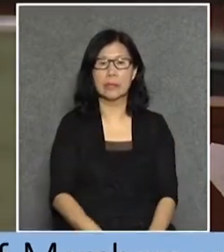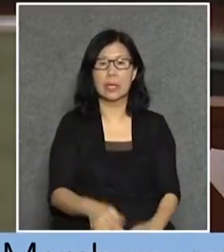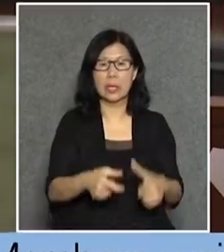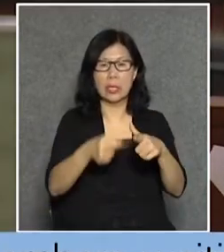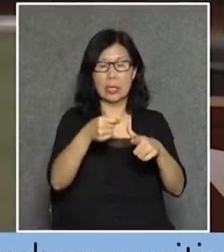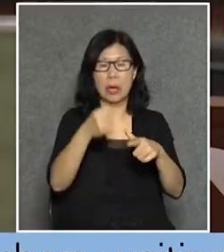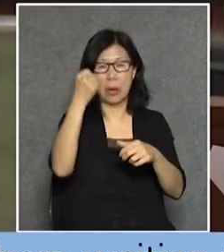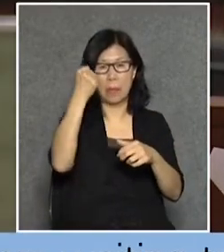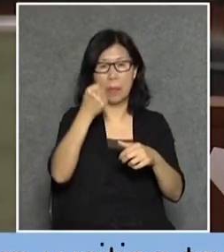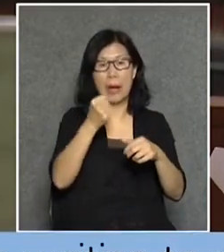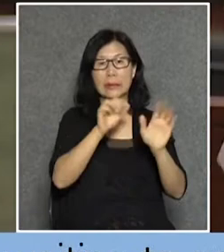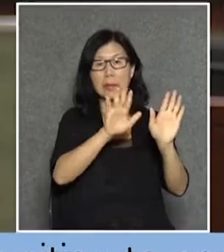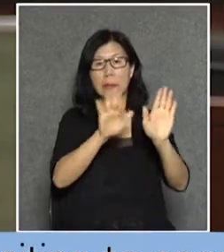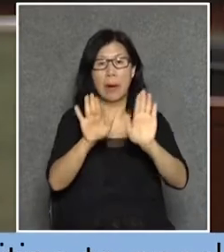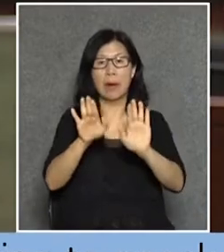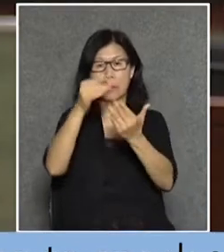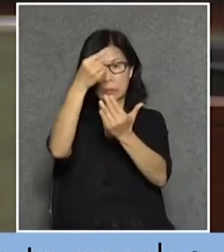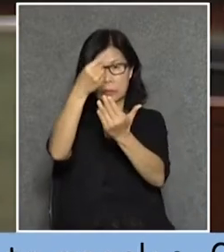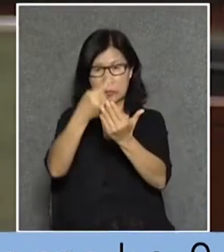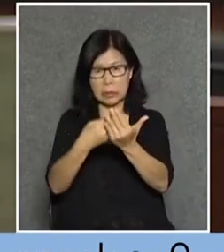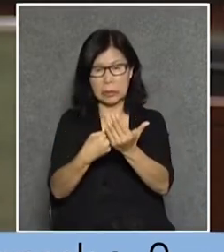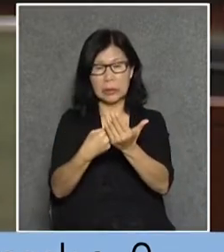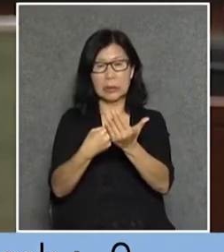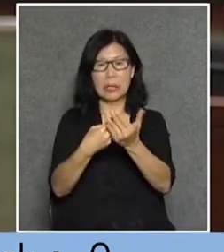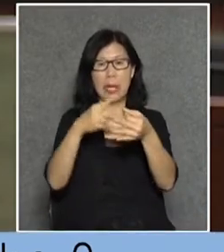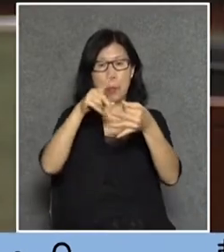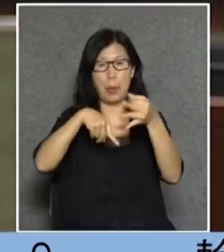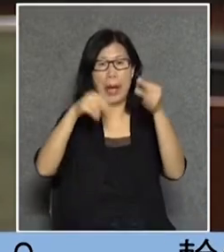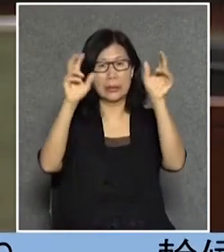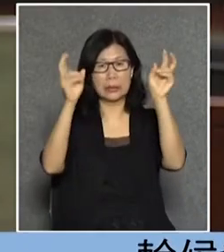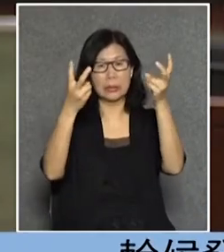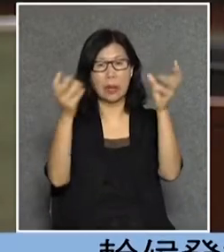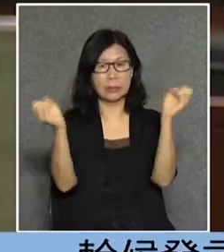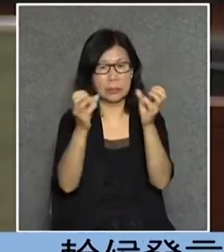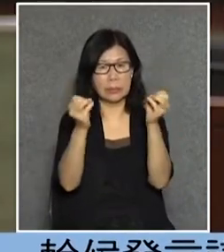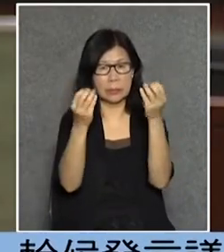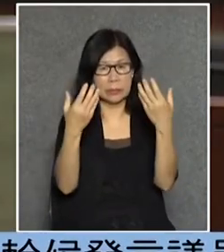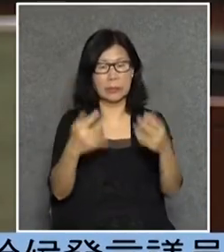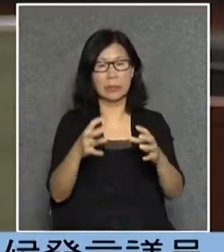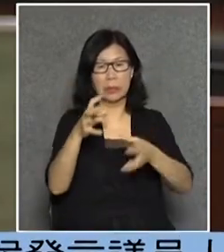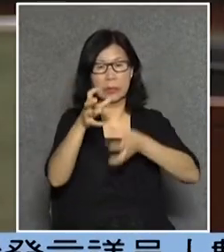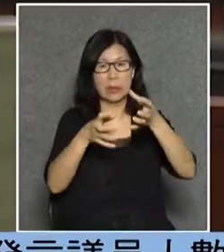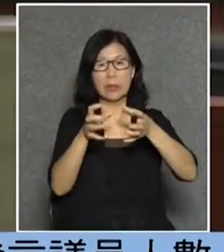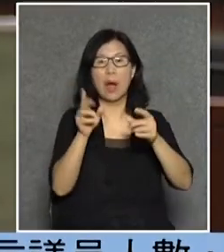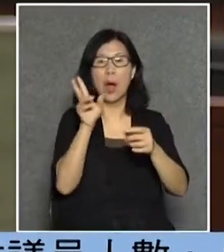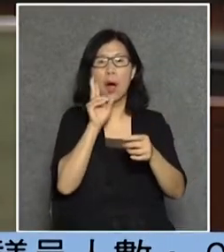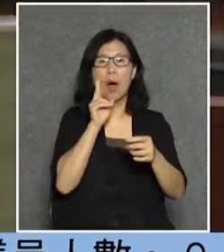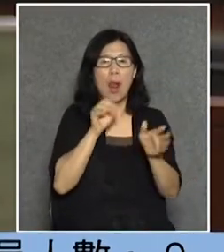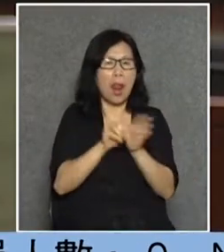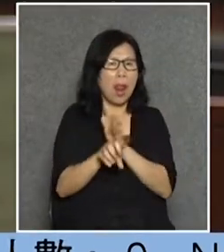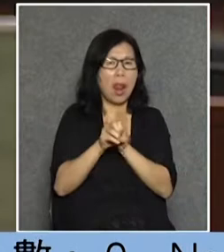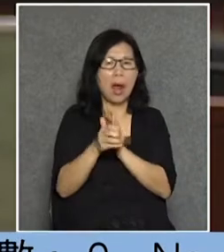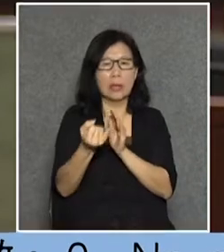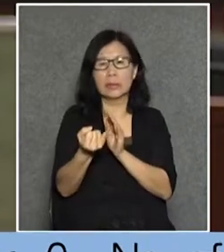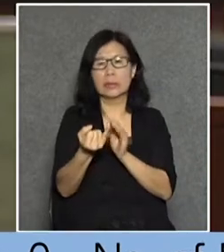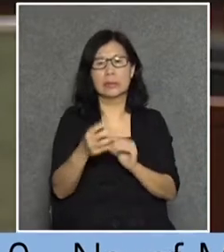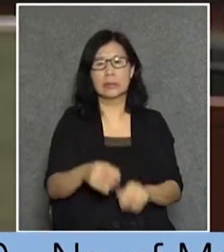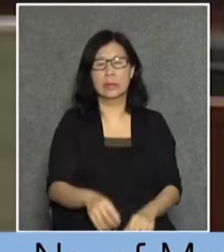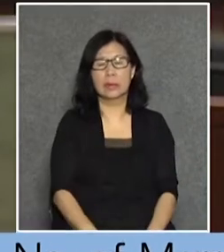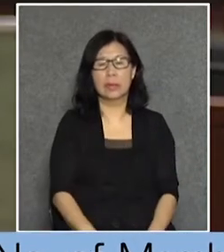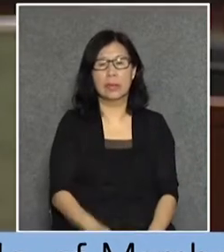巴士服務條例的議案裡面的討論裡面是不充分的原因就是我們